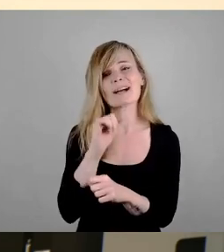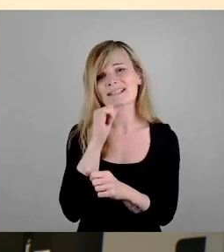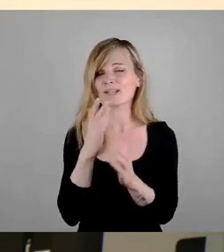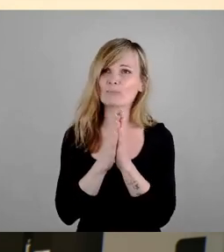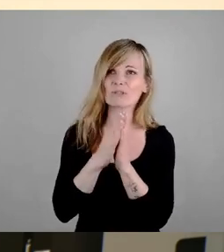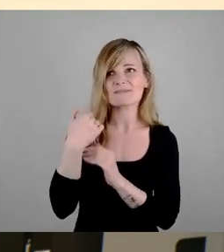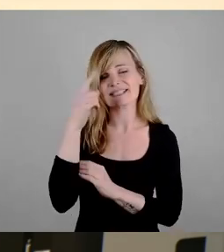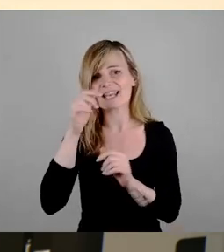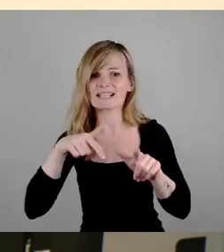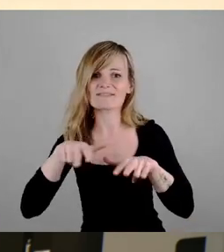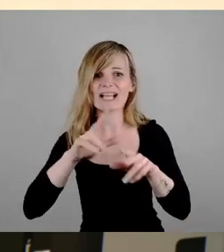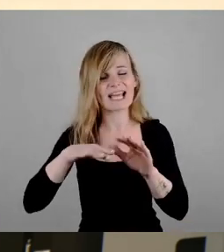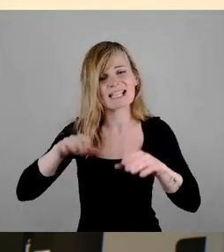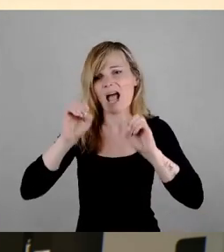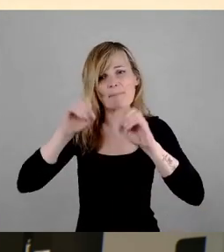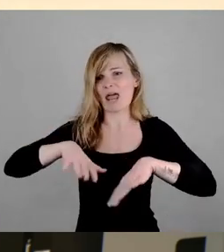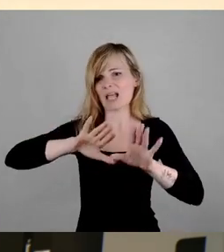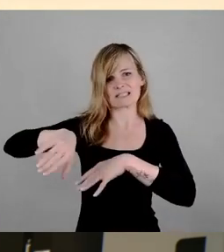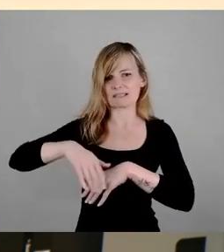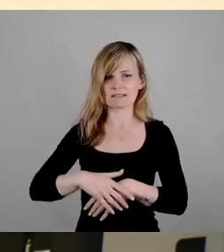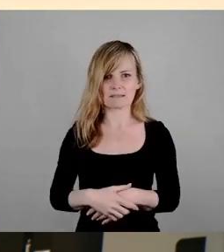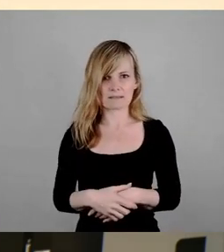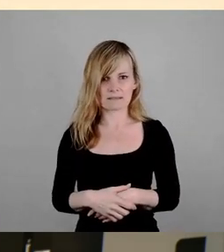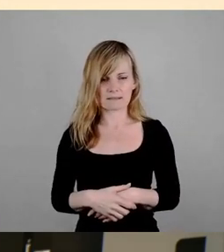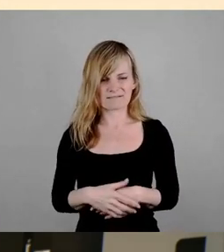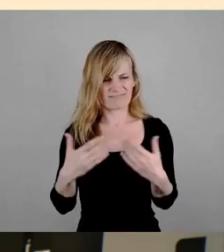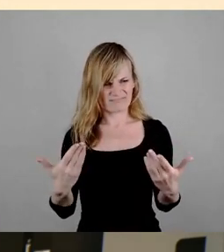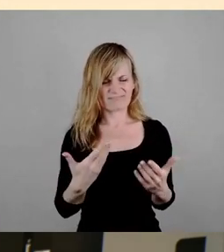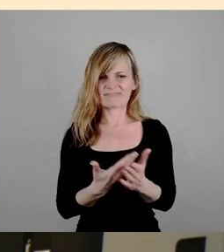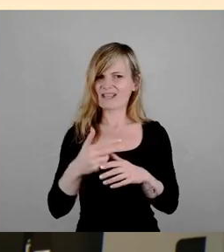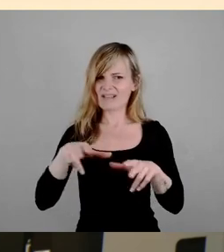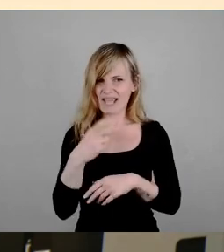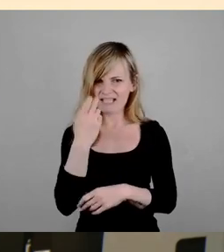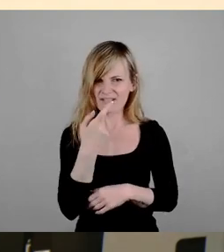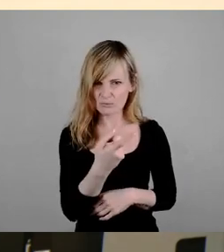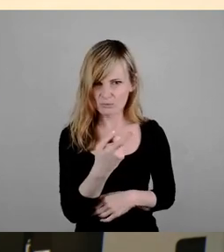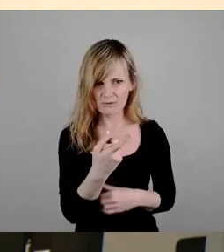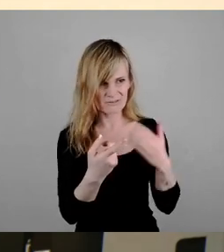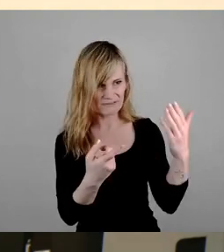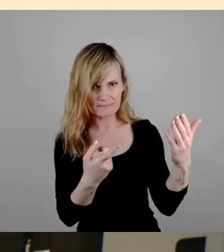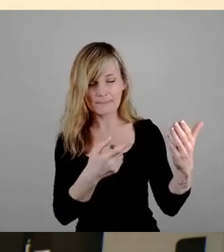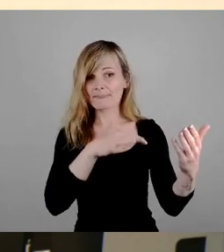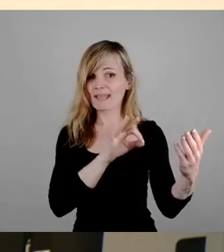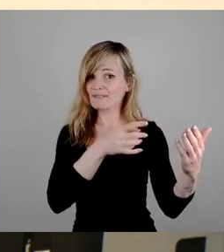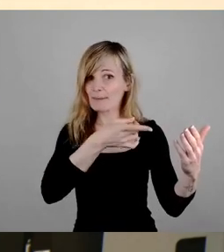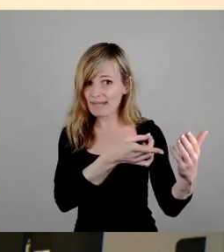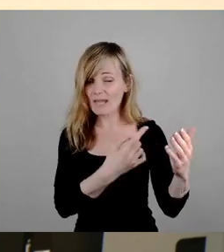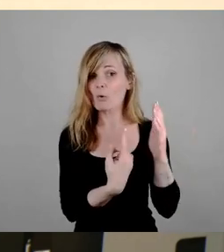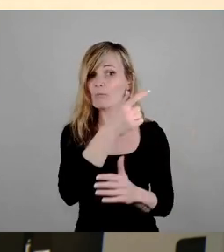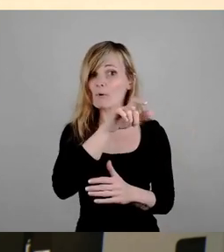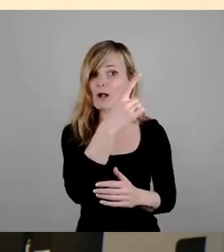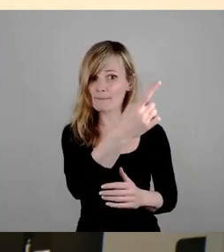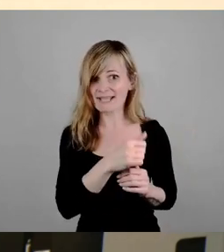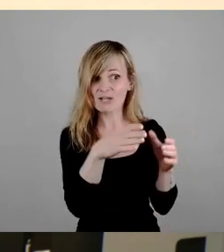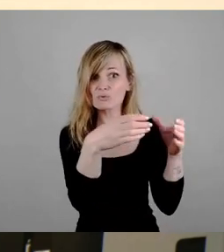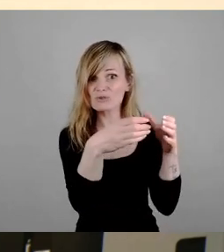den Verkehrsversuch abblasen. Dabei ist das ein Verkehrsversuch, den sich FDP-Oberbürgermeister zusammen